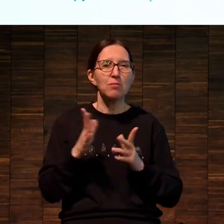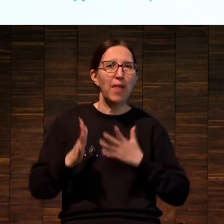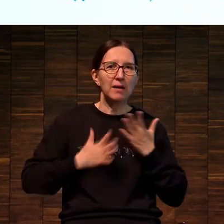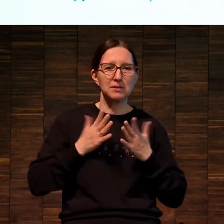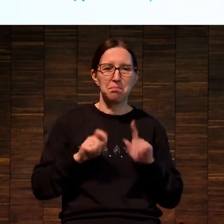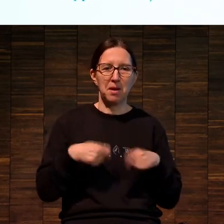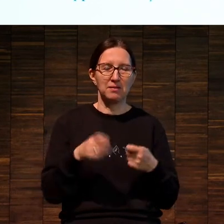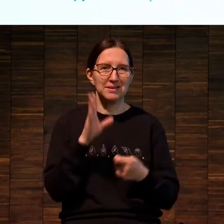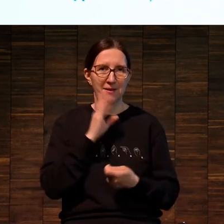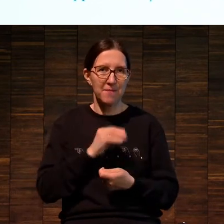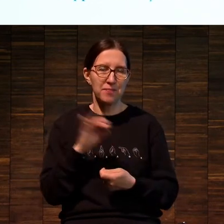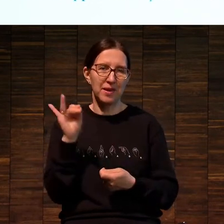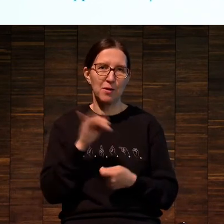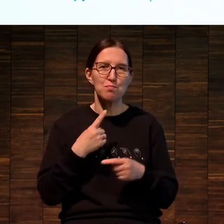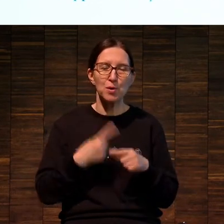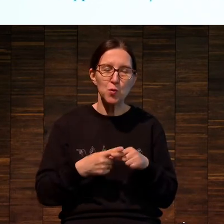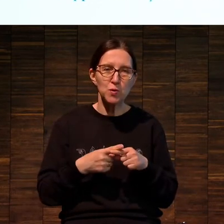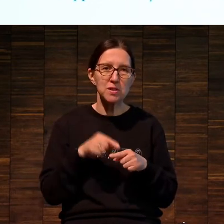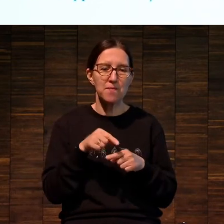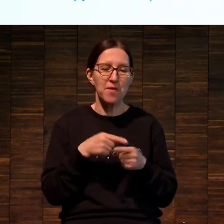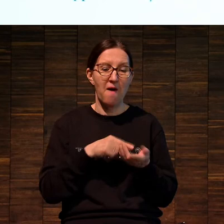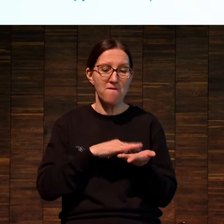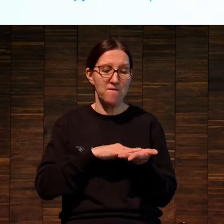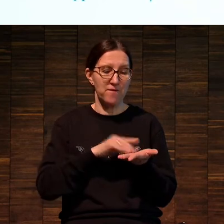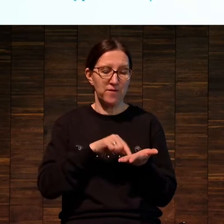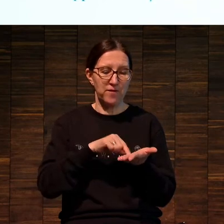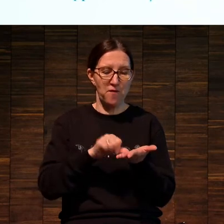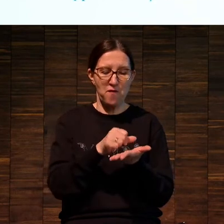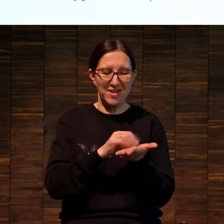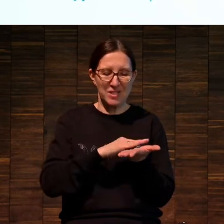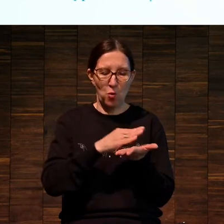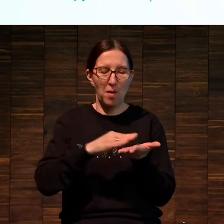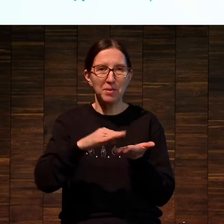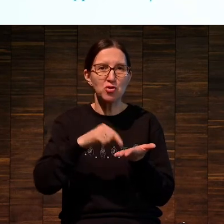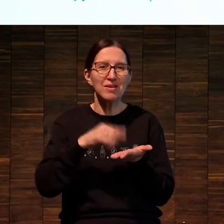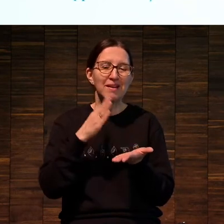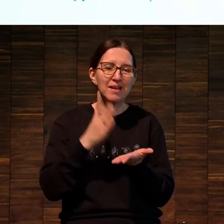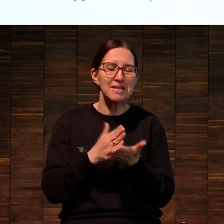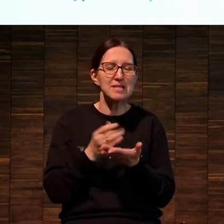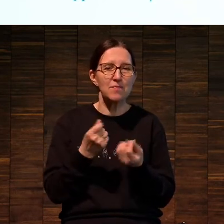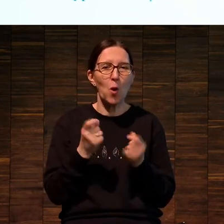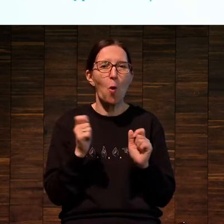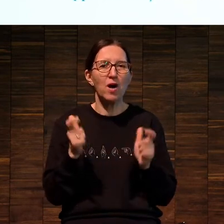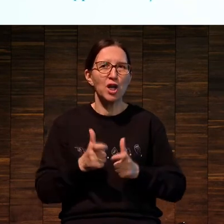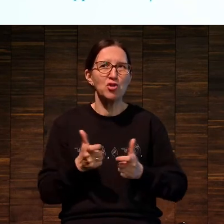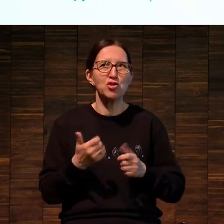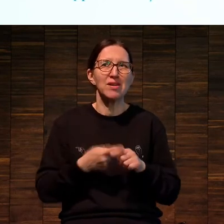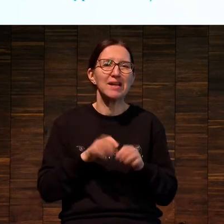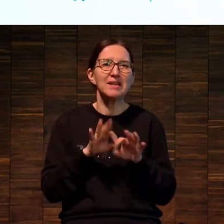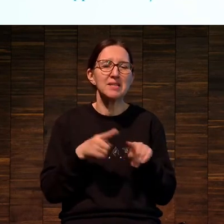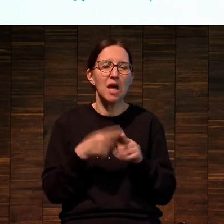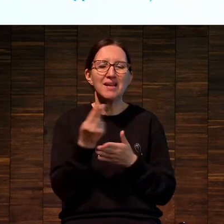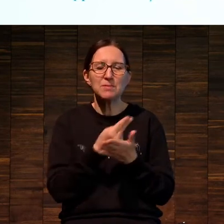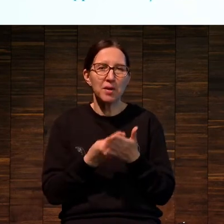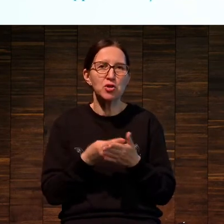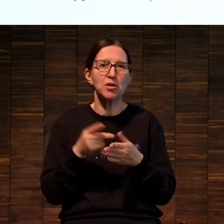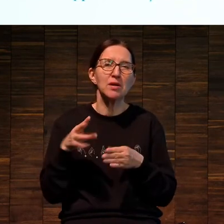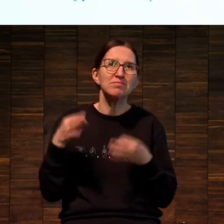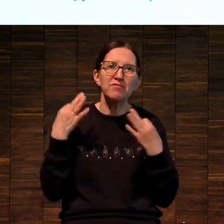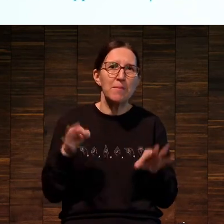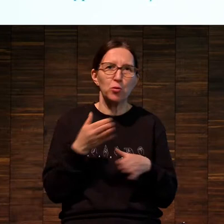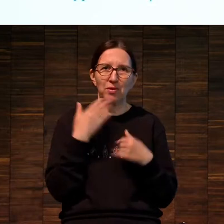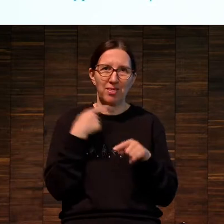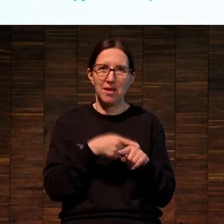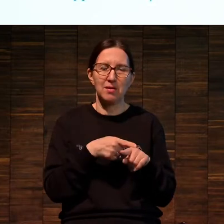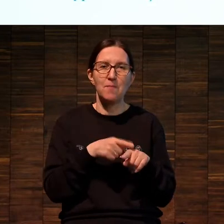из-за того, что в высокой печати очень большие ограничения изобразительные, то есть там возможно только черное и